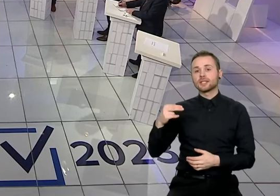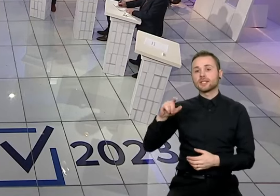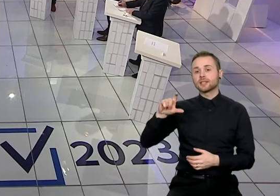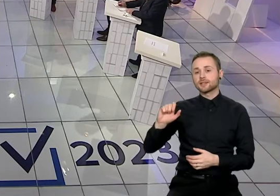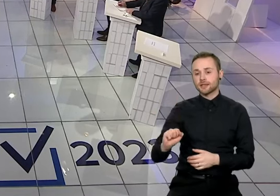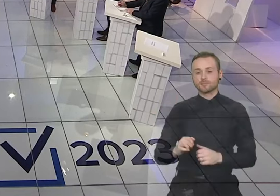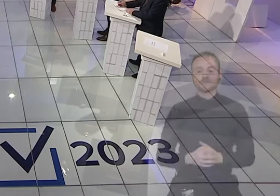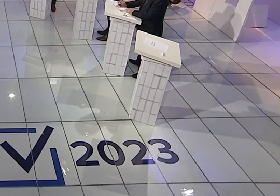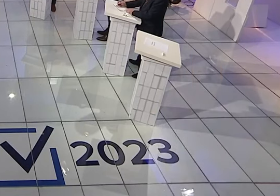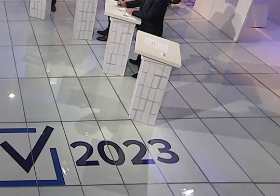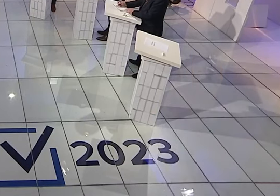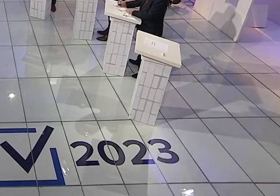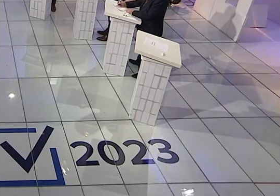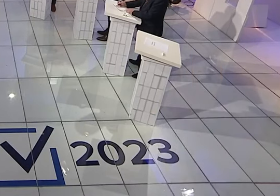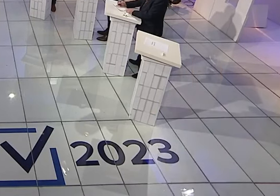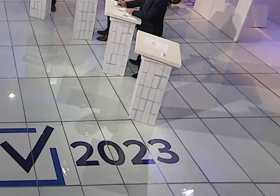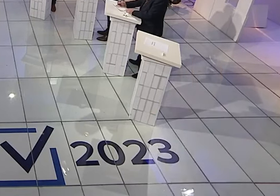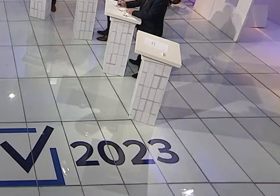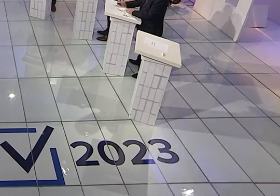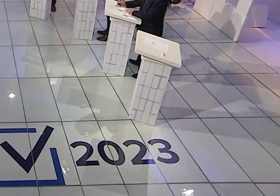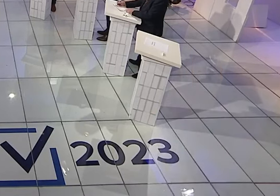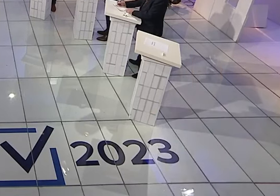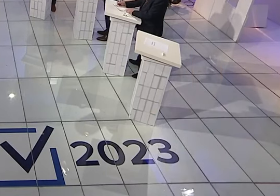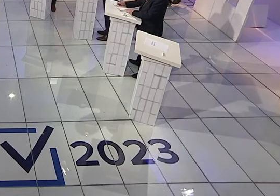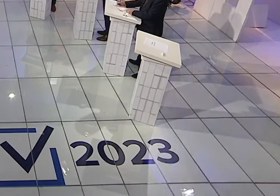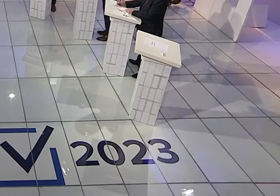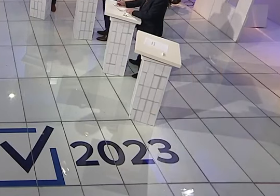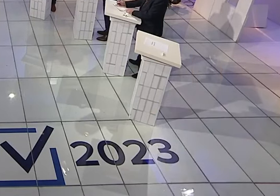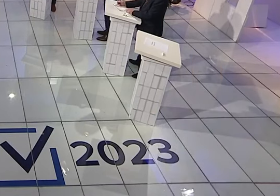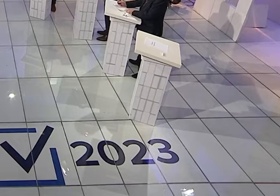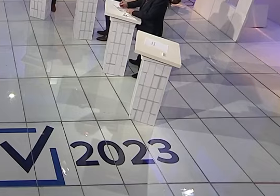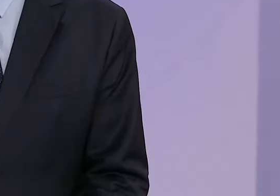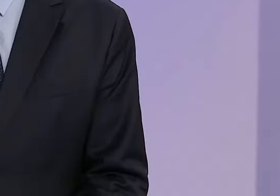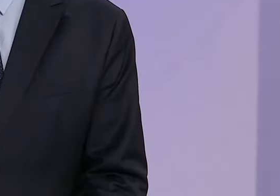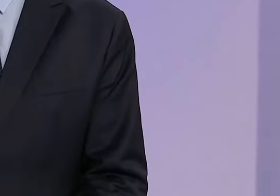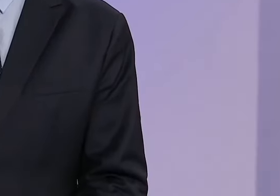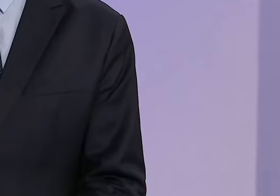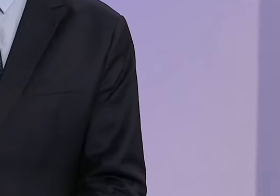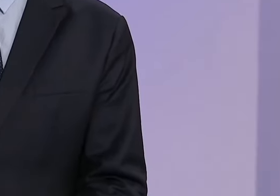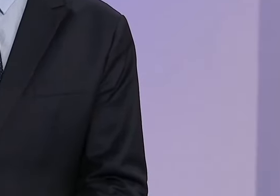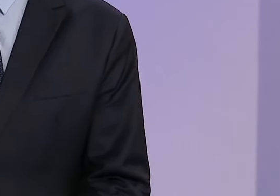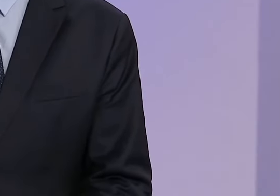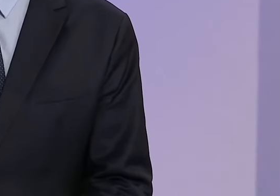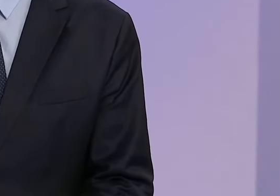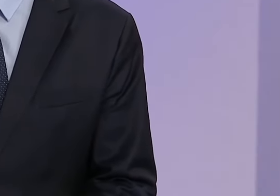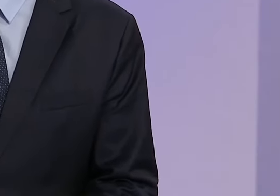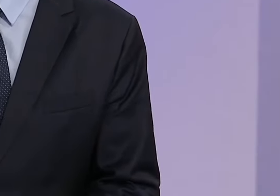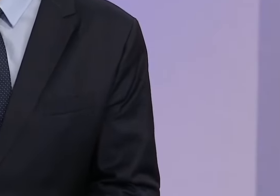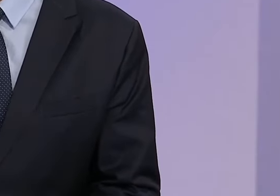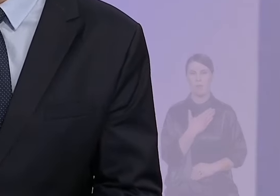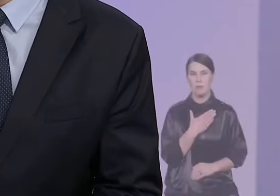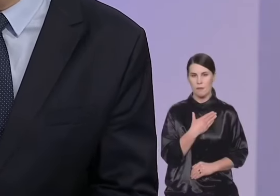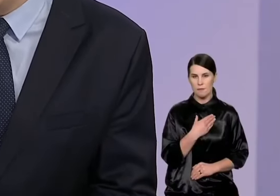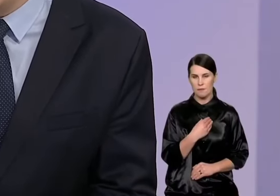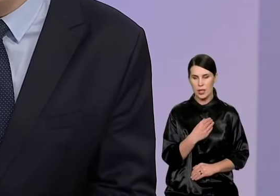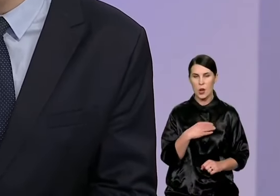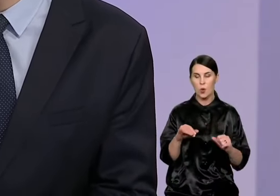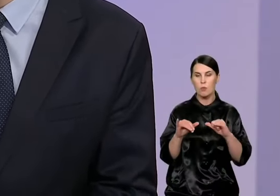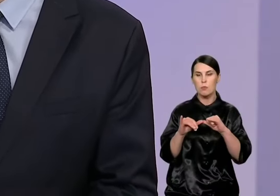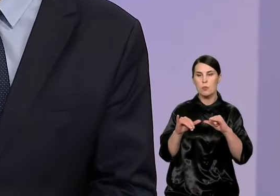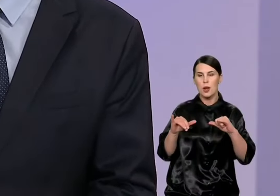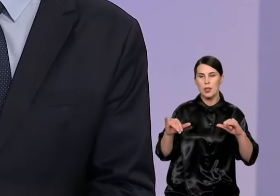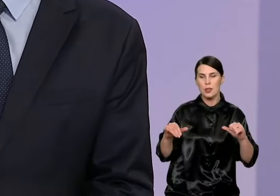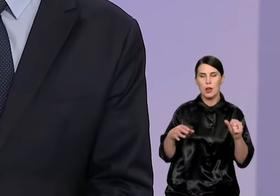sakymai on point. Šiandien, pirmiausia, dėl įstatyminių priežasčių, bet su valdomu ir saivaldybėje, jeigu jį norėtų, Vilniaus plėtra vyksta visiškai